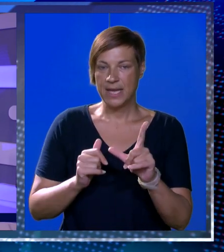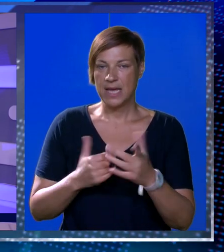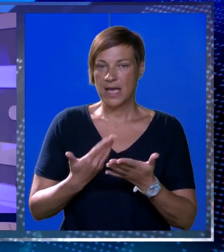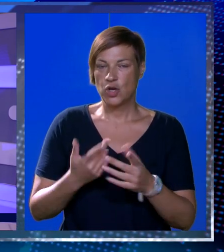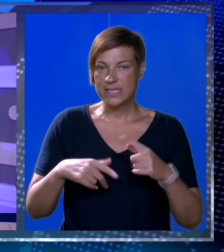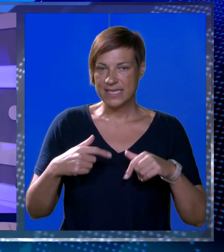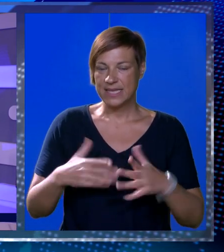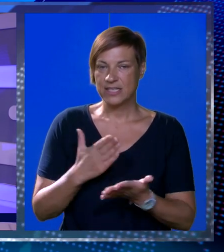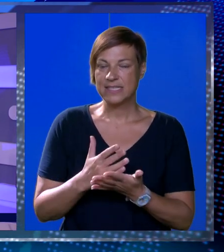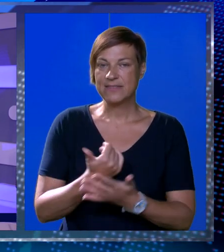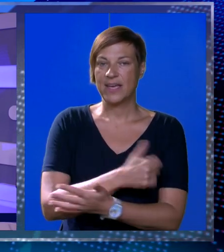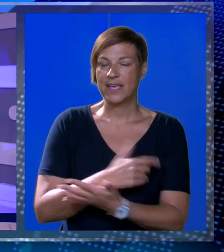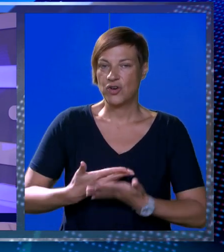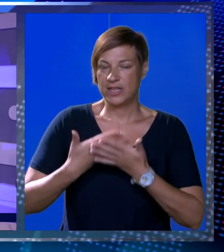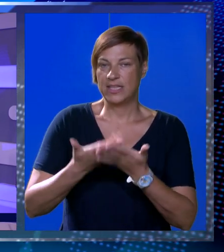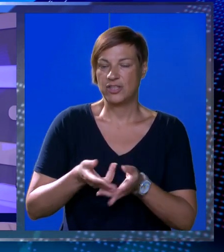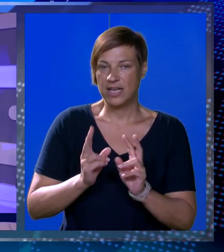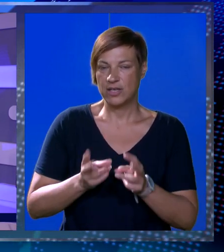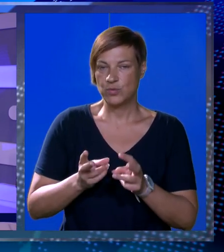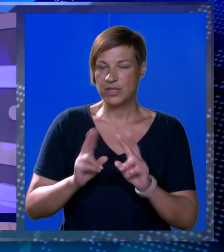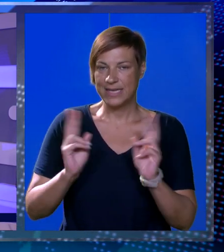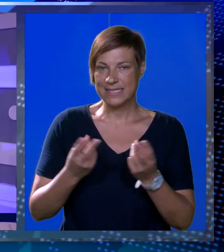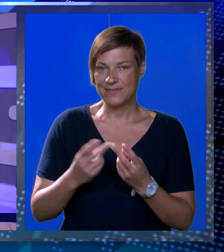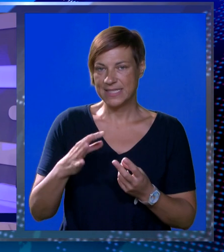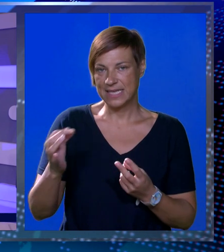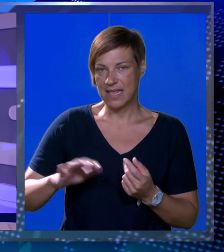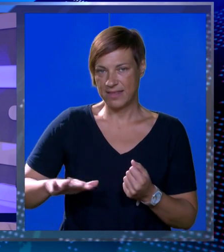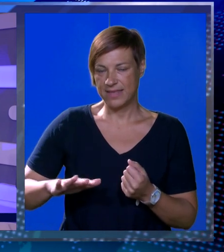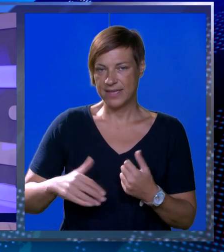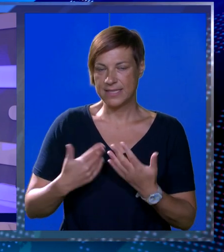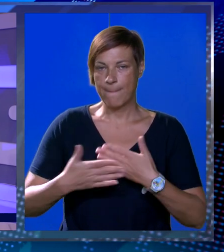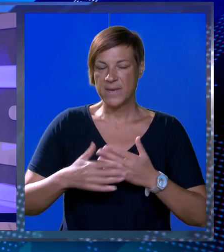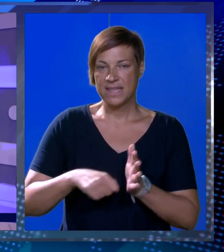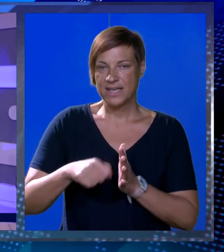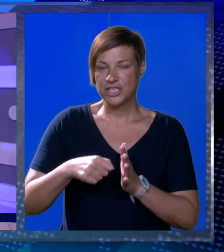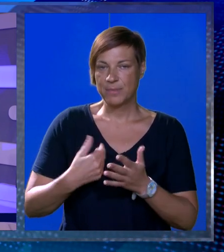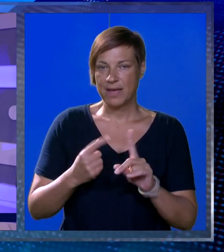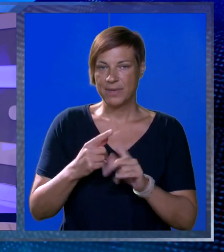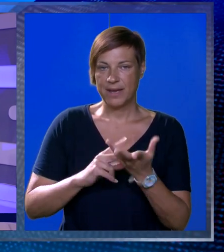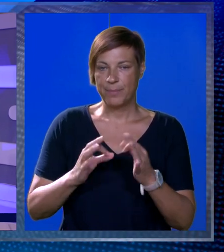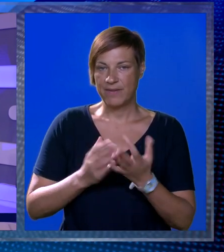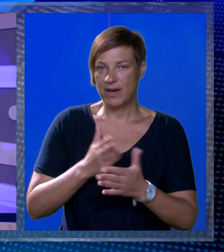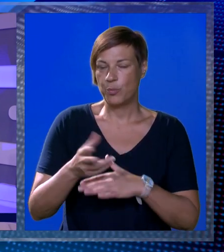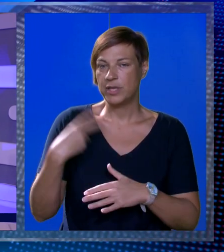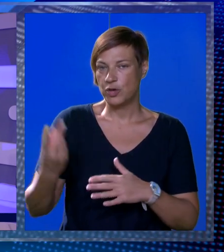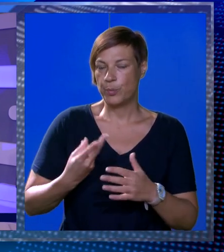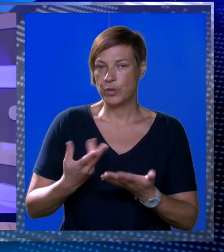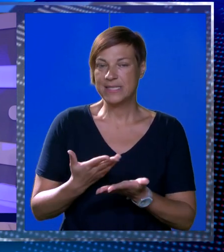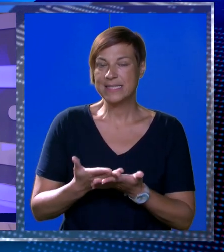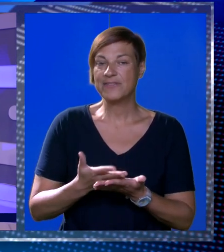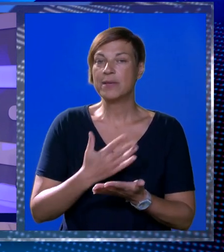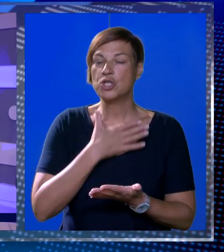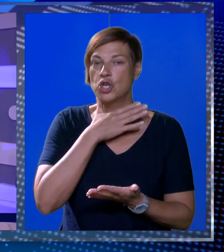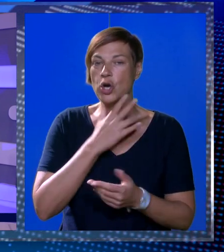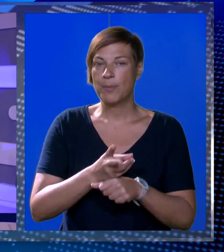koje se tradicionalno svake godine dodjelju studenom na svjetski dan djece. Pred našim kamerama Pavela je uputio poziv svim